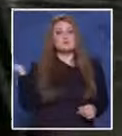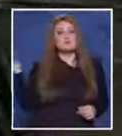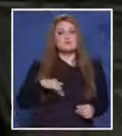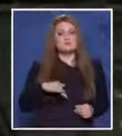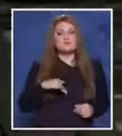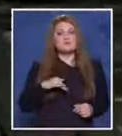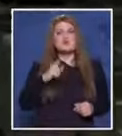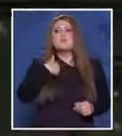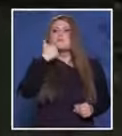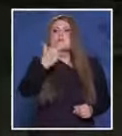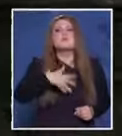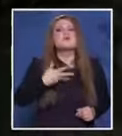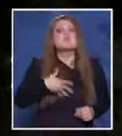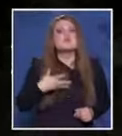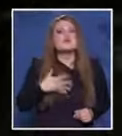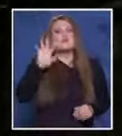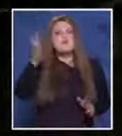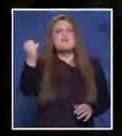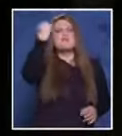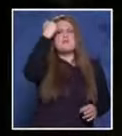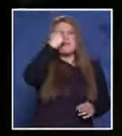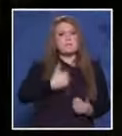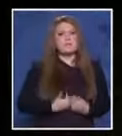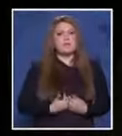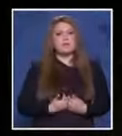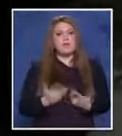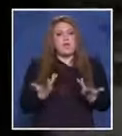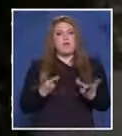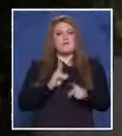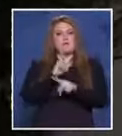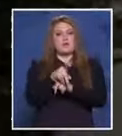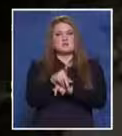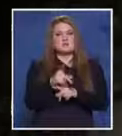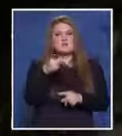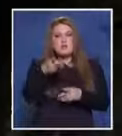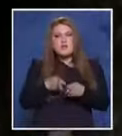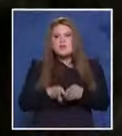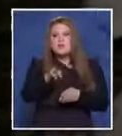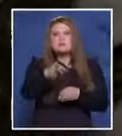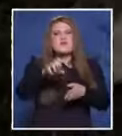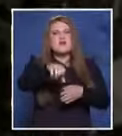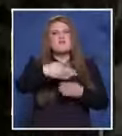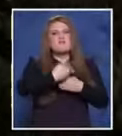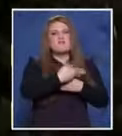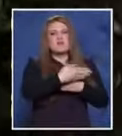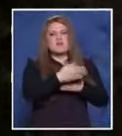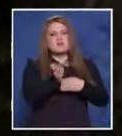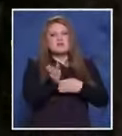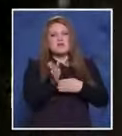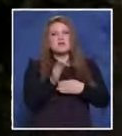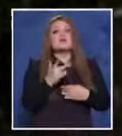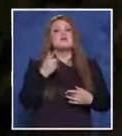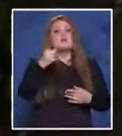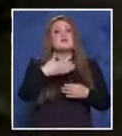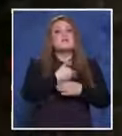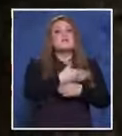Аз питам, какво искате. Влизат, аз тук и почват да ма бият. И как тега влязох? Ами тук, представя врат, не и даже чупи езикът. Езикът